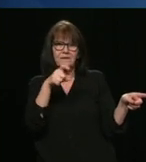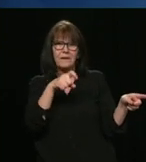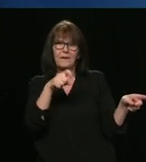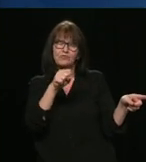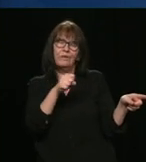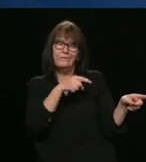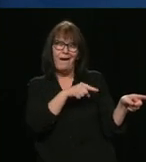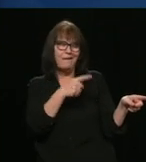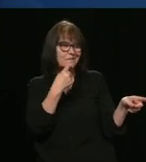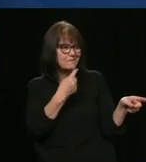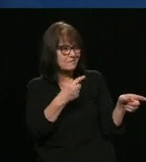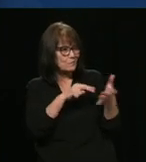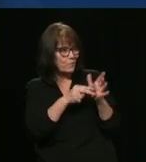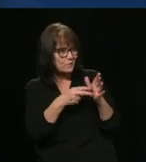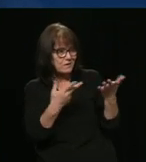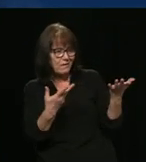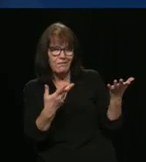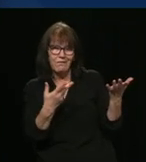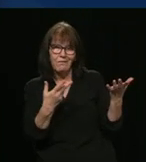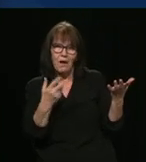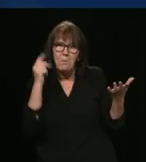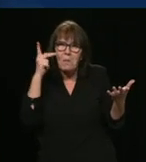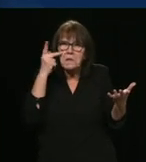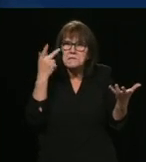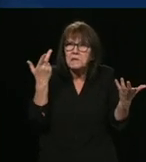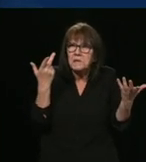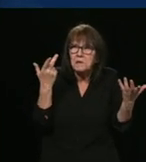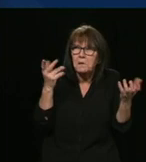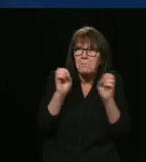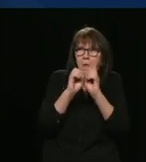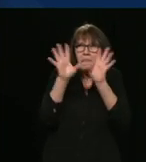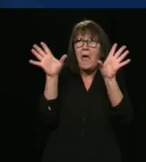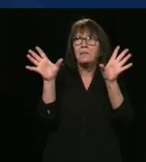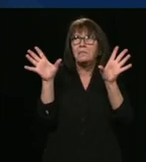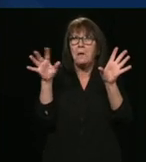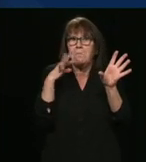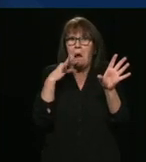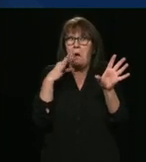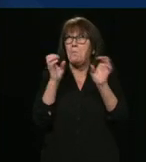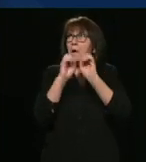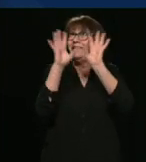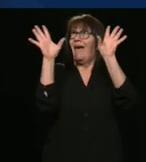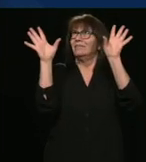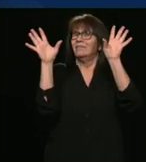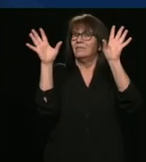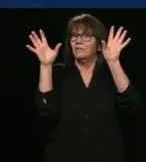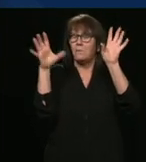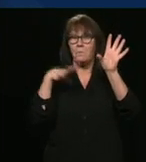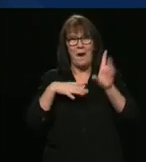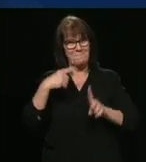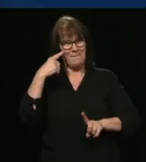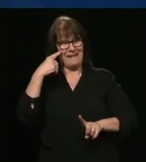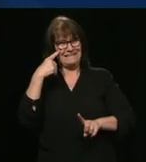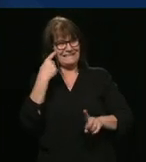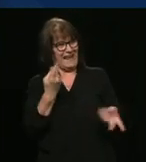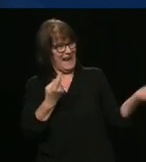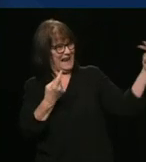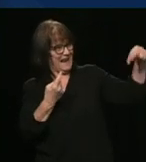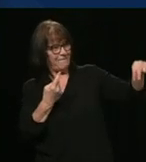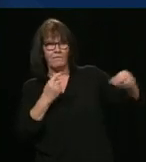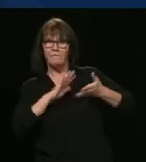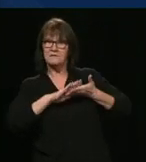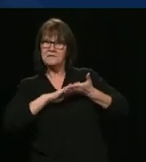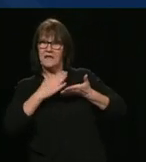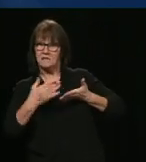moderne. Donc, je m'attendais ce matin à ce qu'il se lève pour nous féliciter de l'entente avec les trois